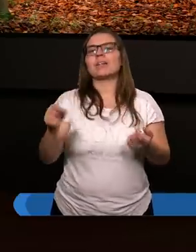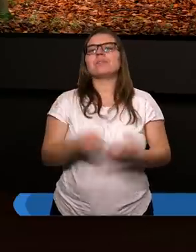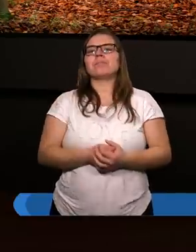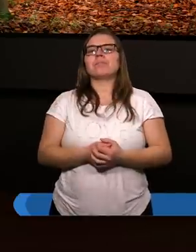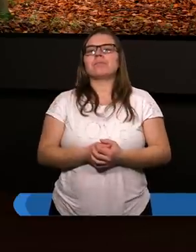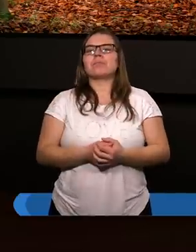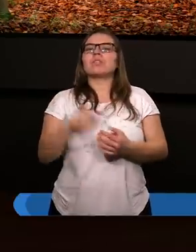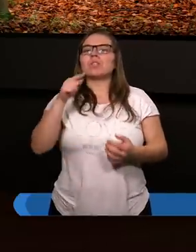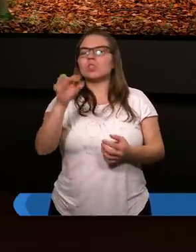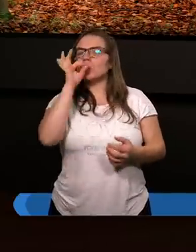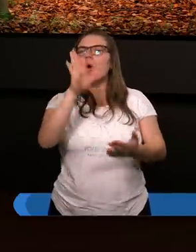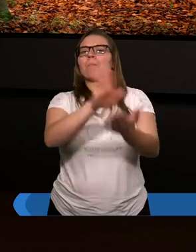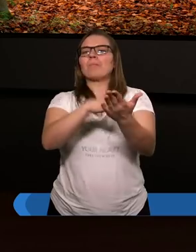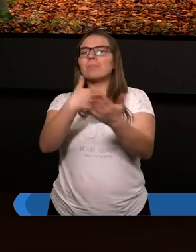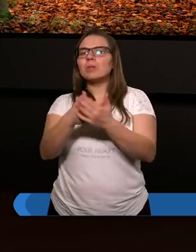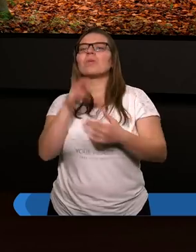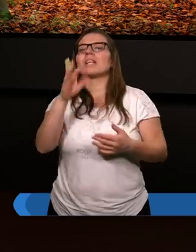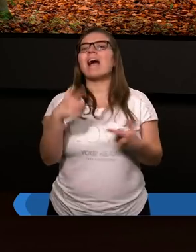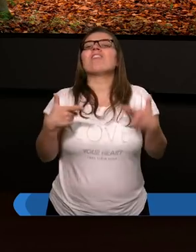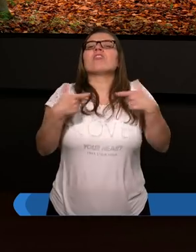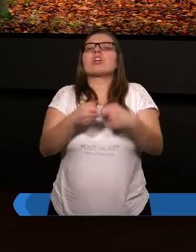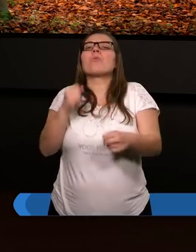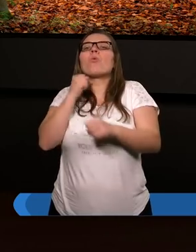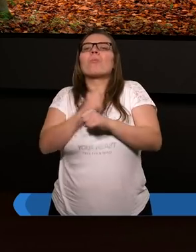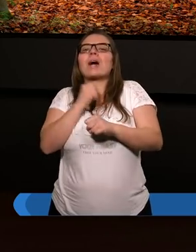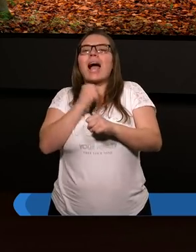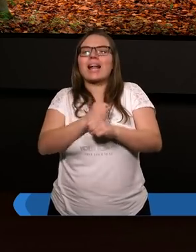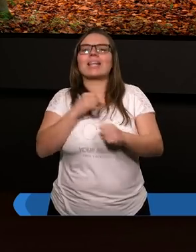To dobry przykład takiej współpracy.